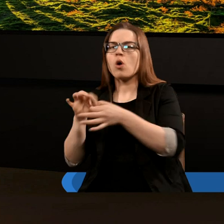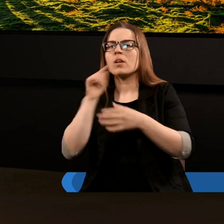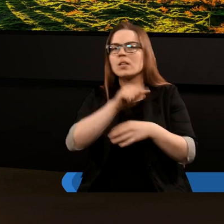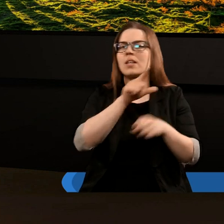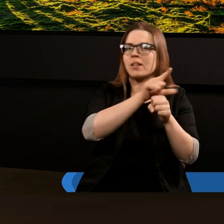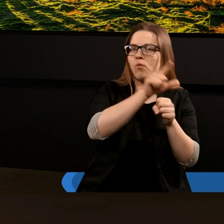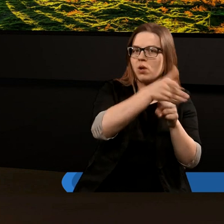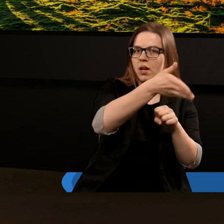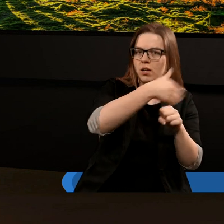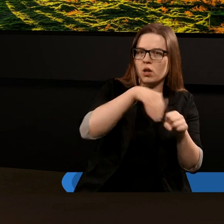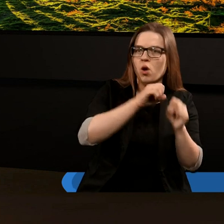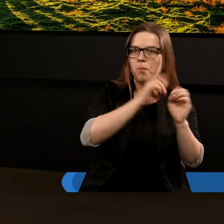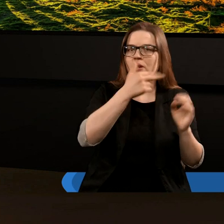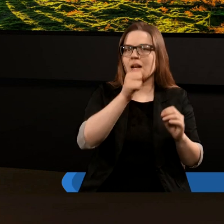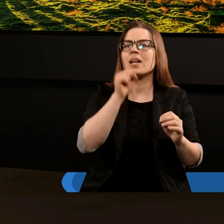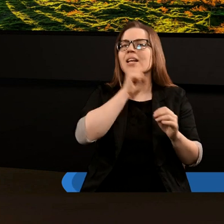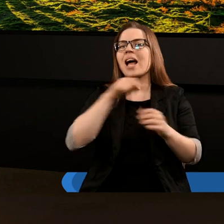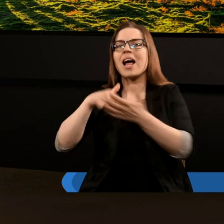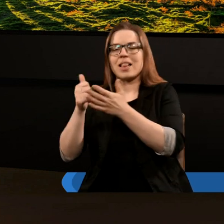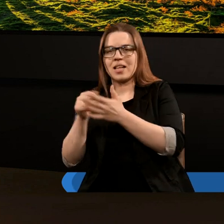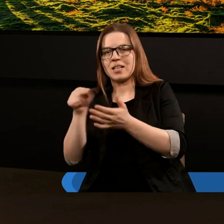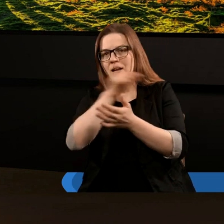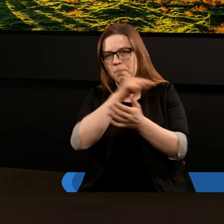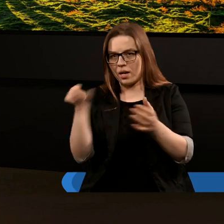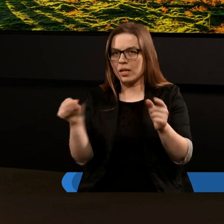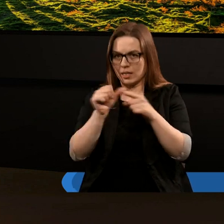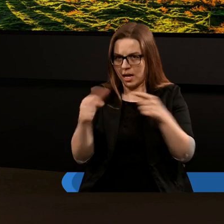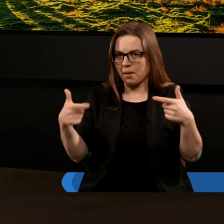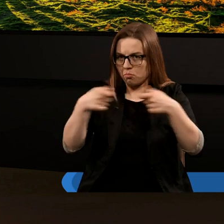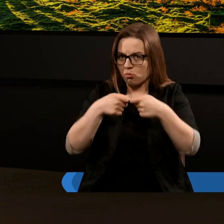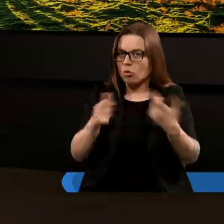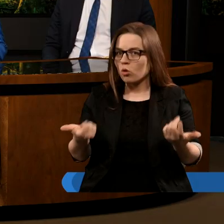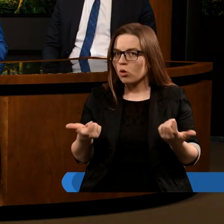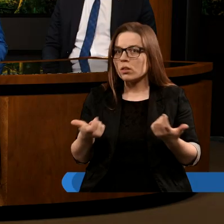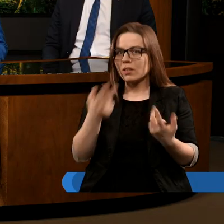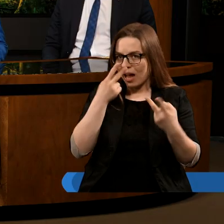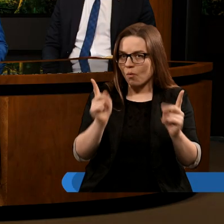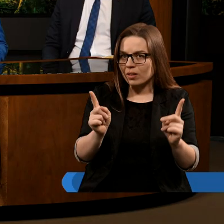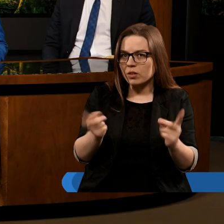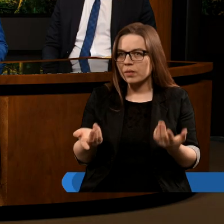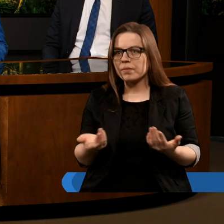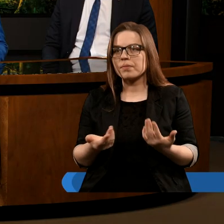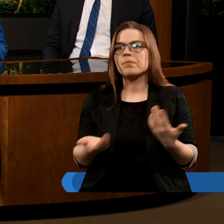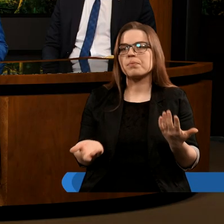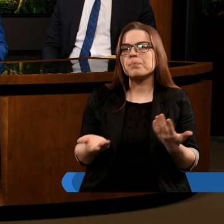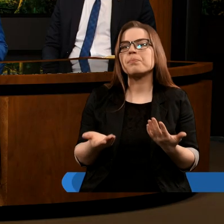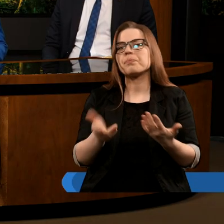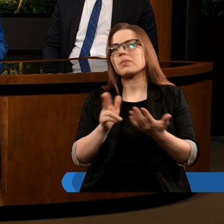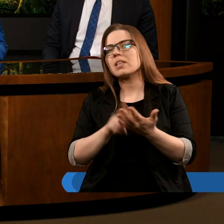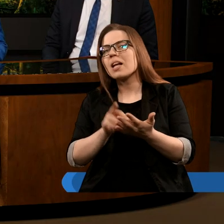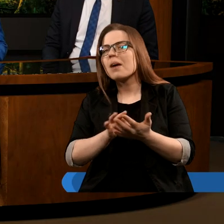przesłania z dwunastego rozdziału ze Starym Testamentem? Czy zauważyliśmy coś takiego? Na pewno